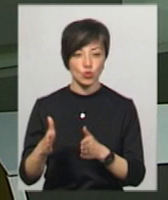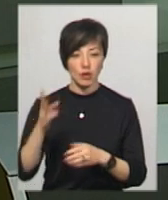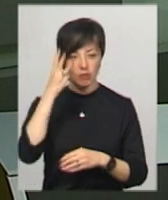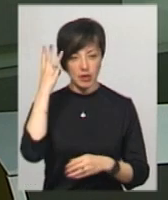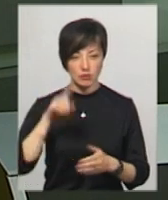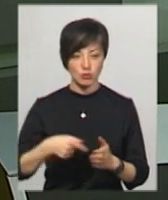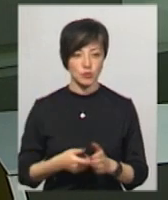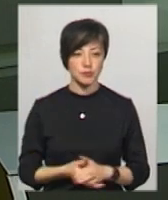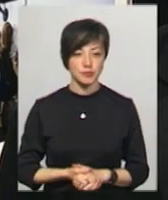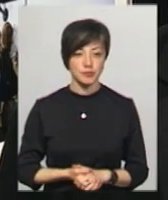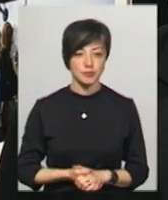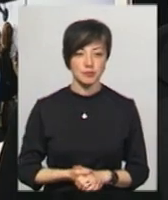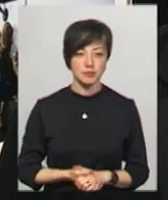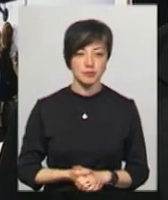Хмельницькому.